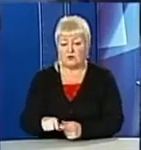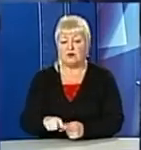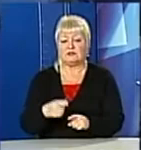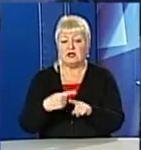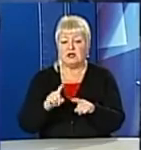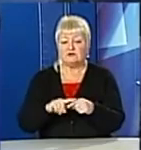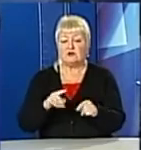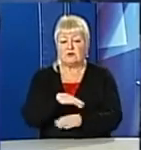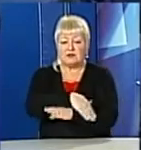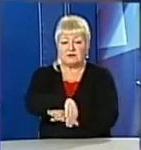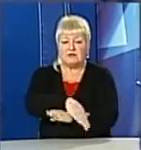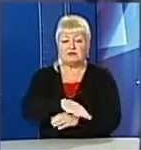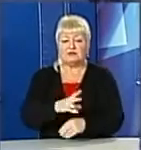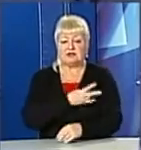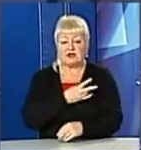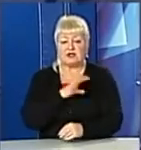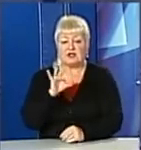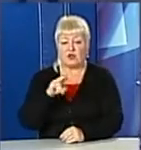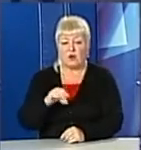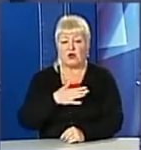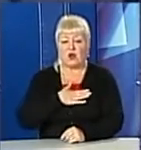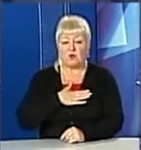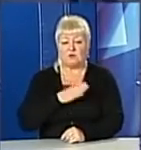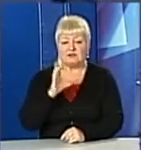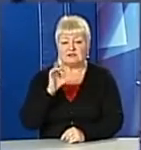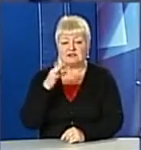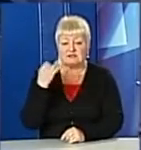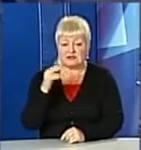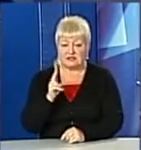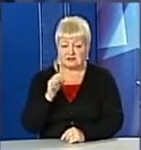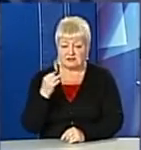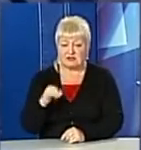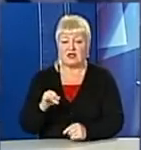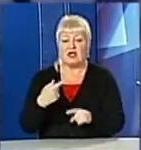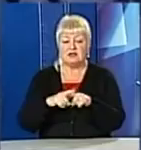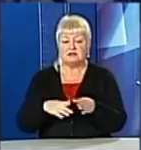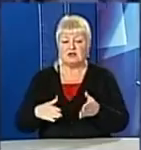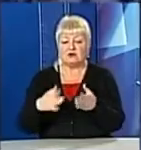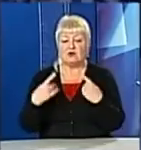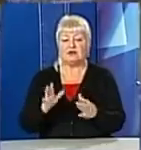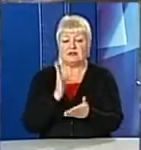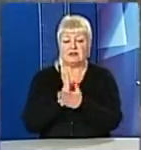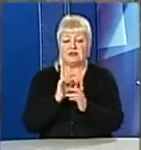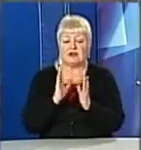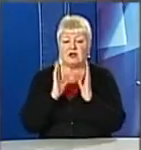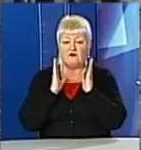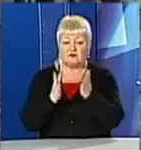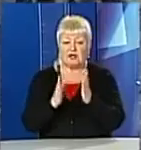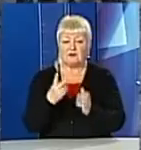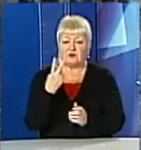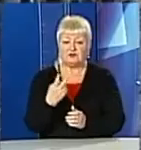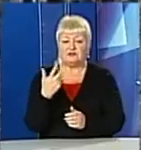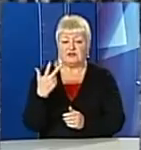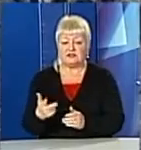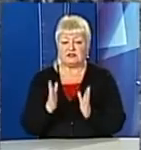ділянки на вулиці Княгині Ольги, Любінській та Стрийській. Це дороги, де лише в одному напрямку є по дві-три смуги. Здебільшого